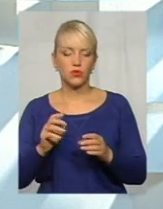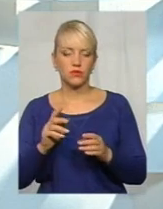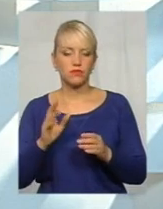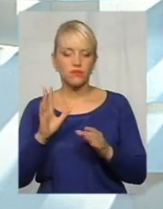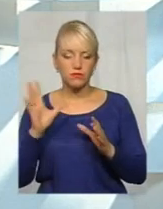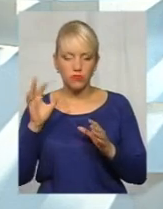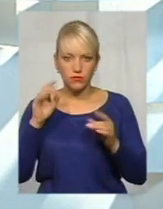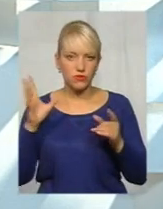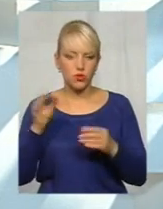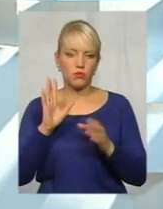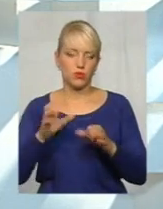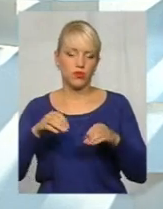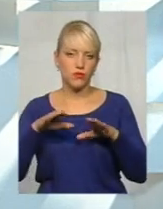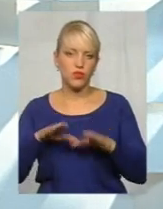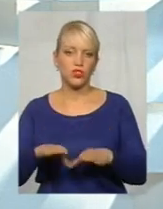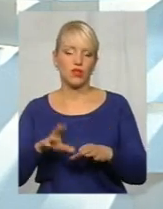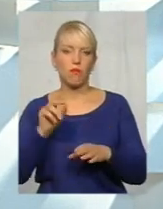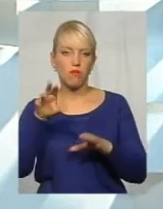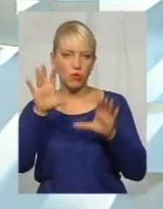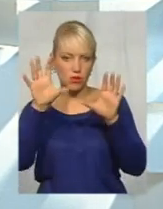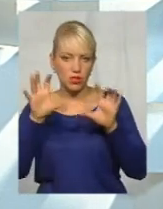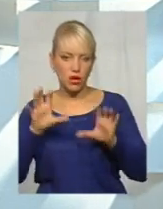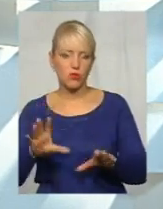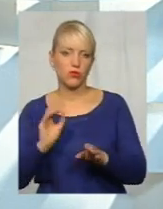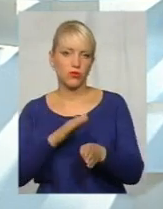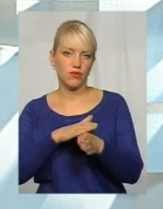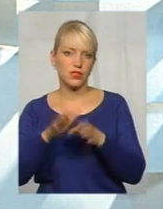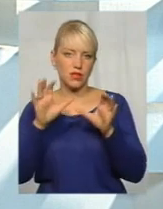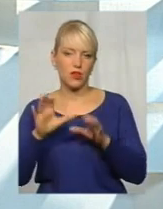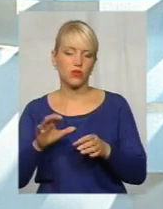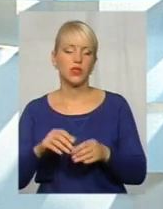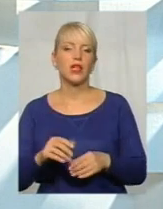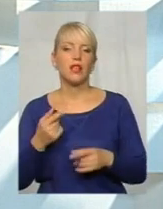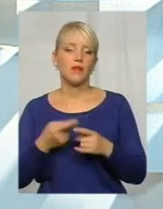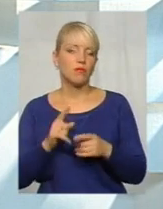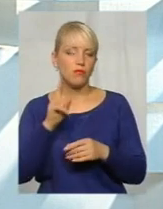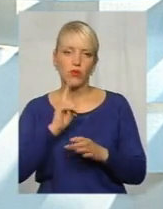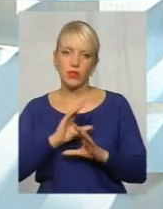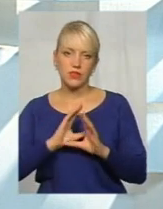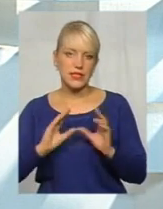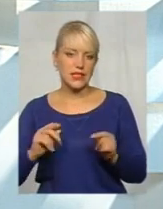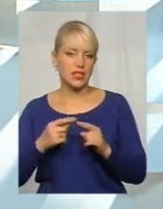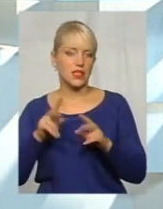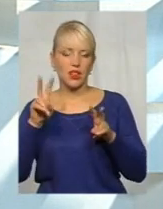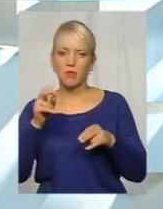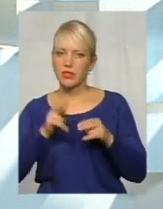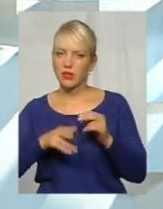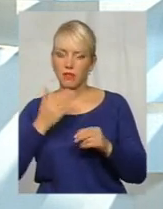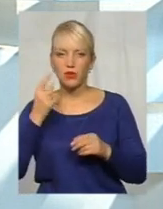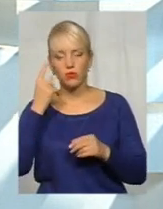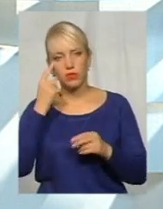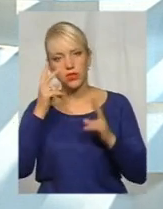буква закону буде дотримана в будь-якому разі. На цьому поки що все тема не вичерпана. Думайте,